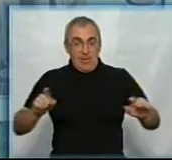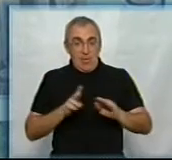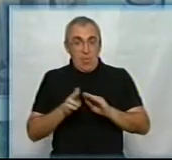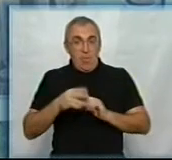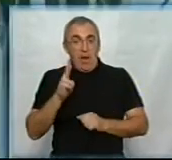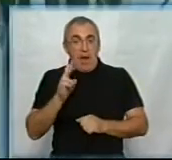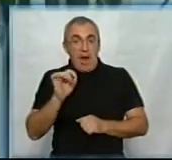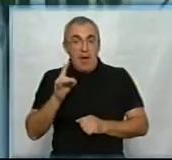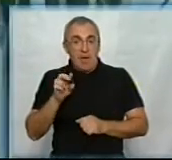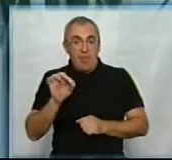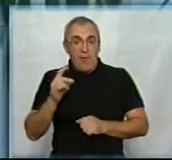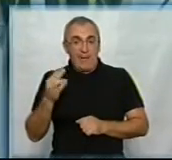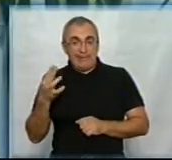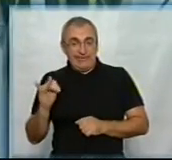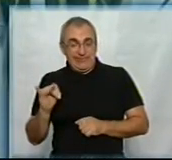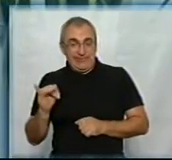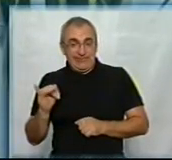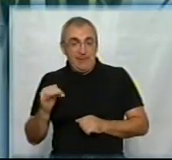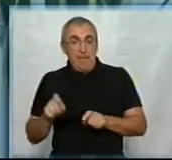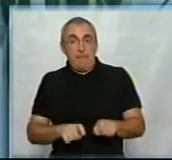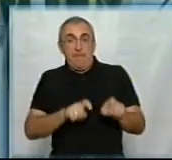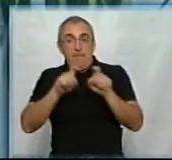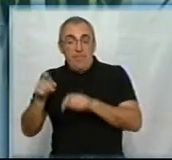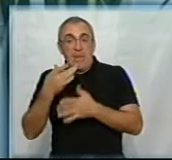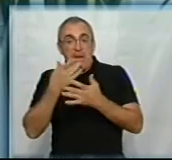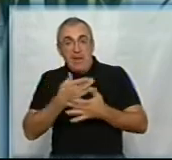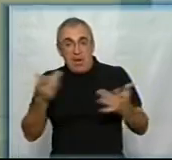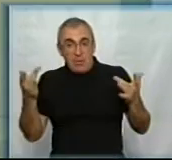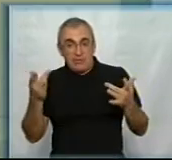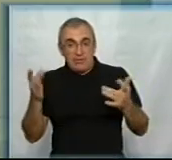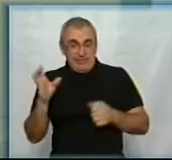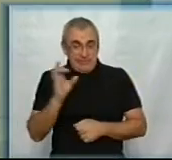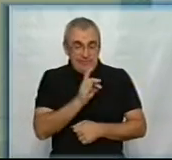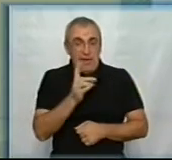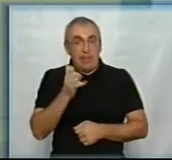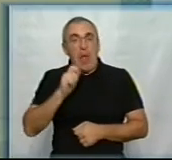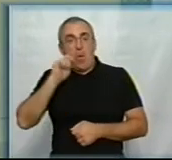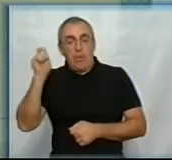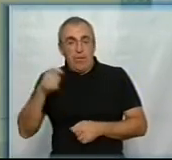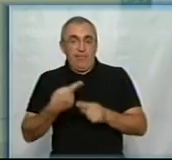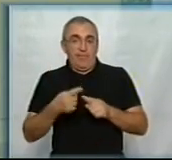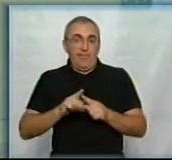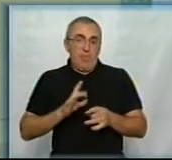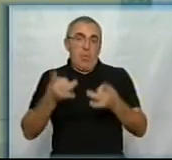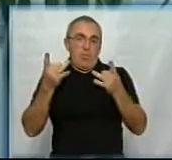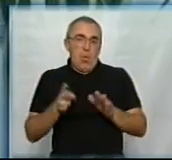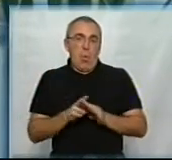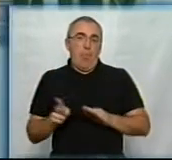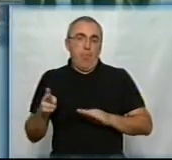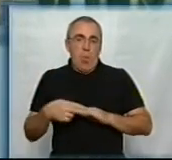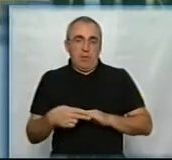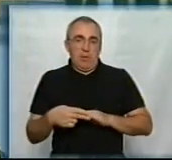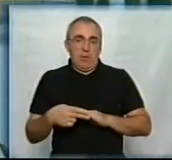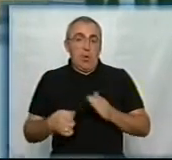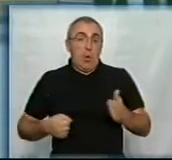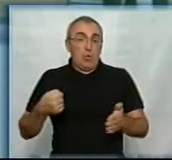а це був сам перехідний період із Радянського Союзу на Україну. Це були просто купони. До